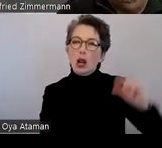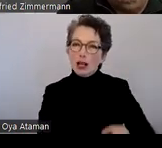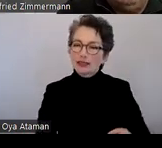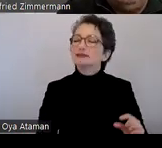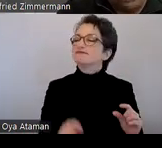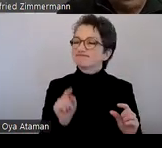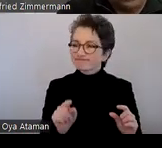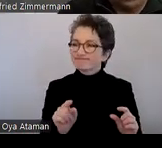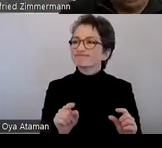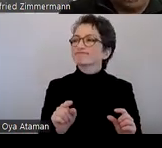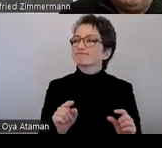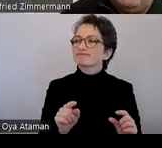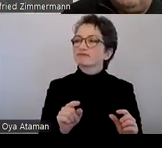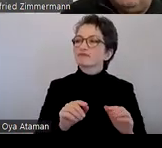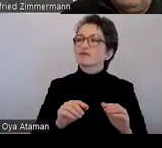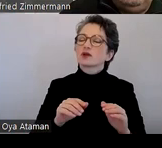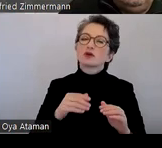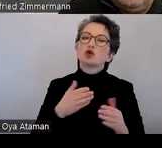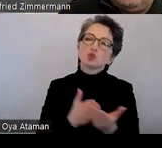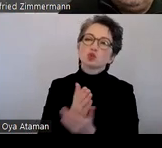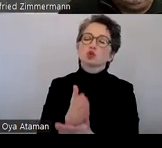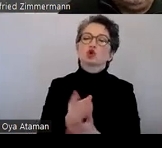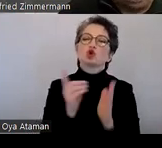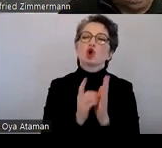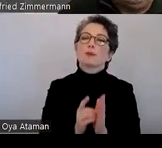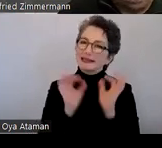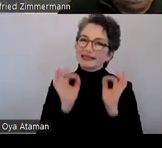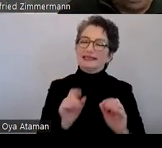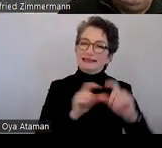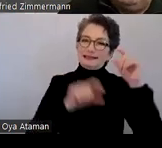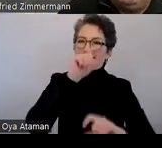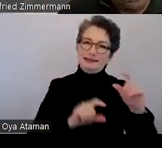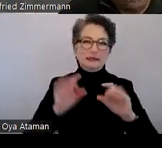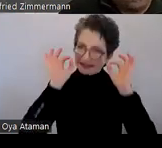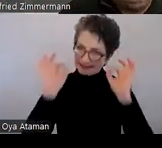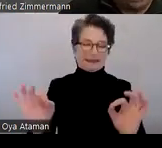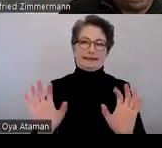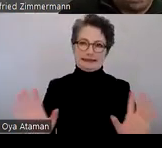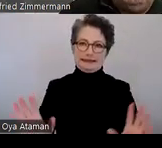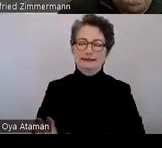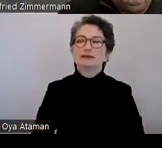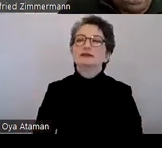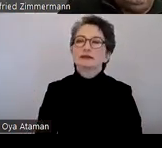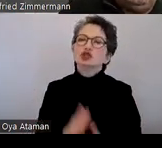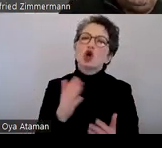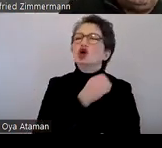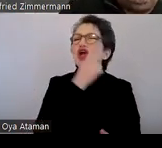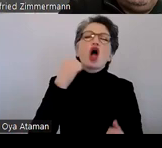Dokument und das muss auch richtig ausgezeichnet werden. Das sind so ganz grobe